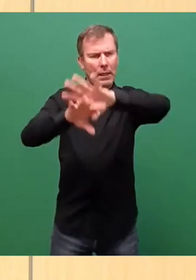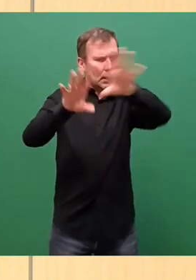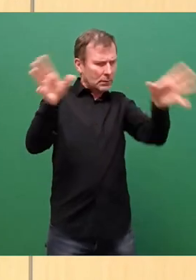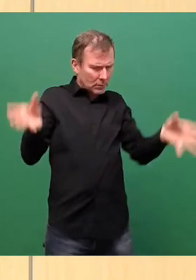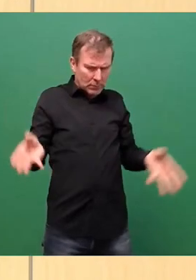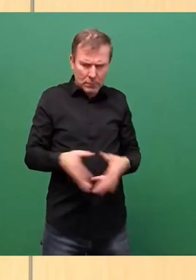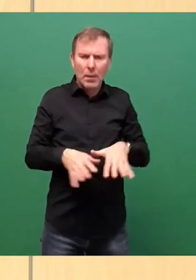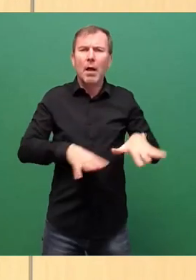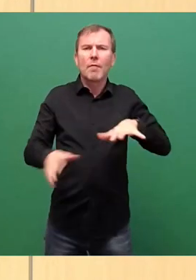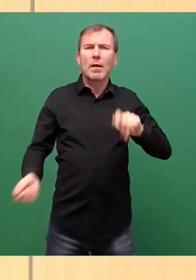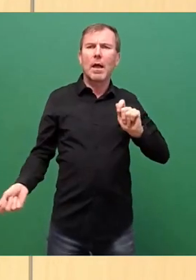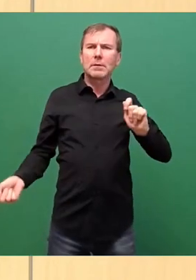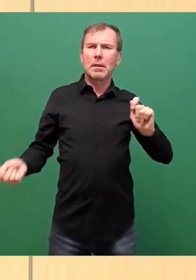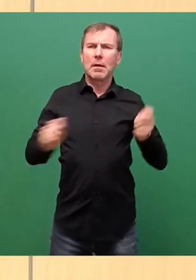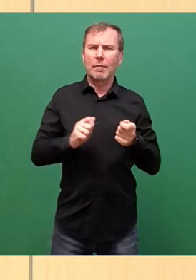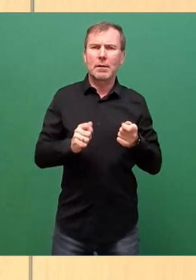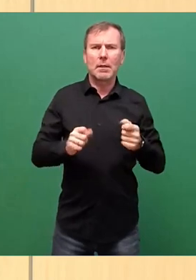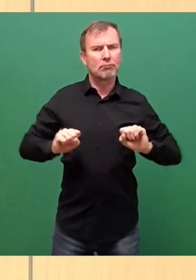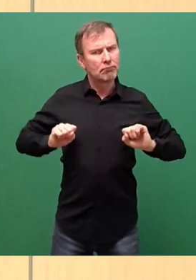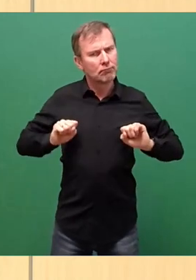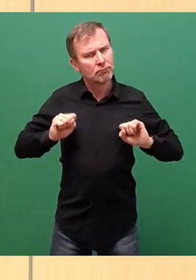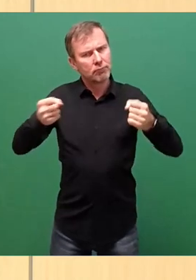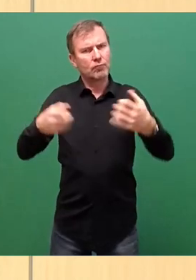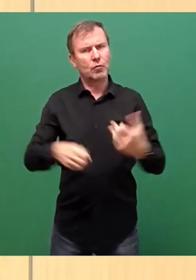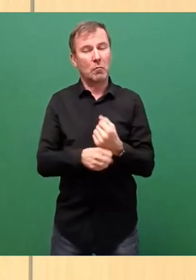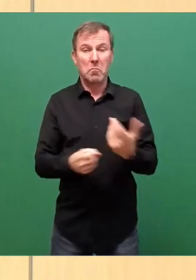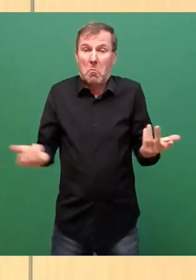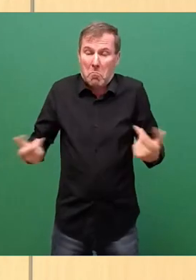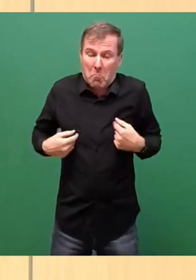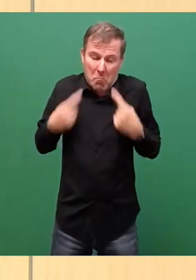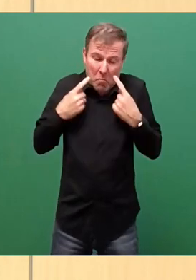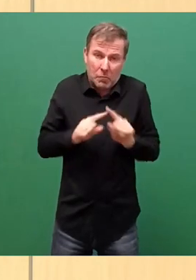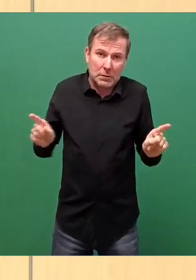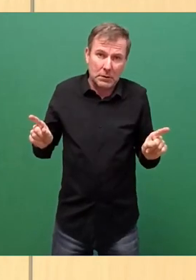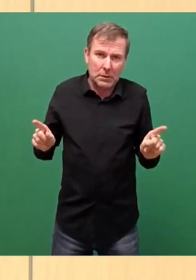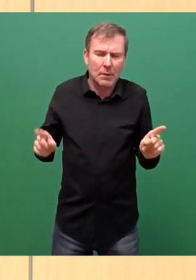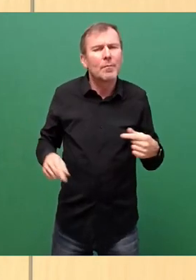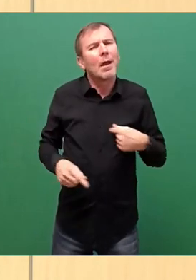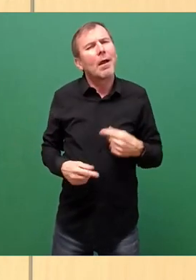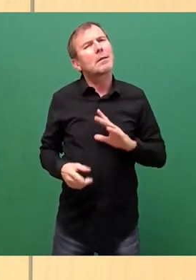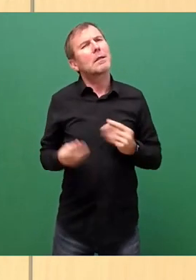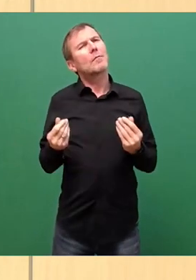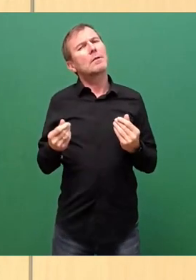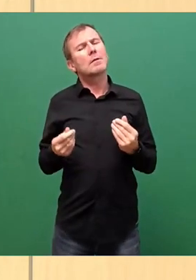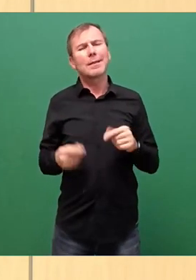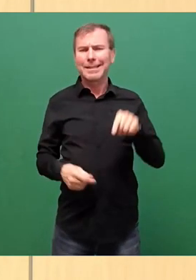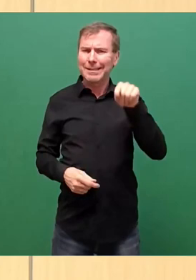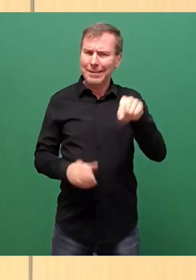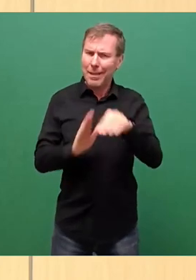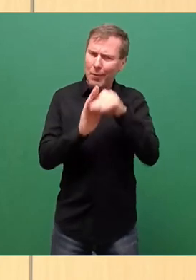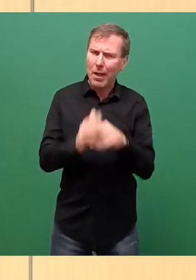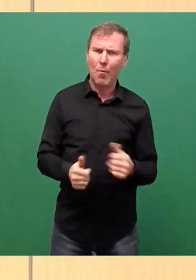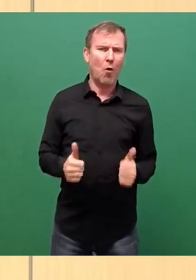Verkehrswende ein Stück weit voranbringen. Wir wissen es nicht. Ich persönlich finde solche On Demand-Sachen cool und ich